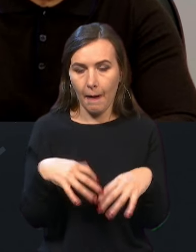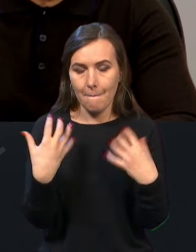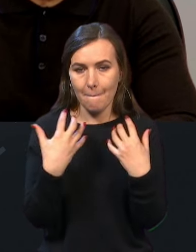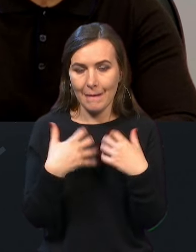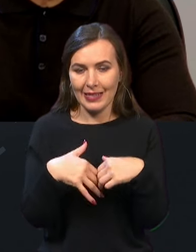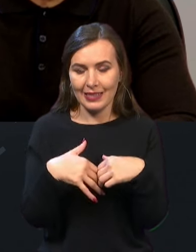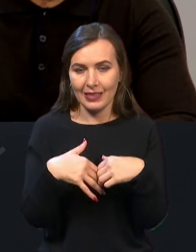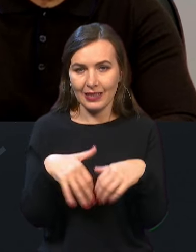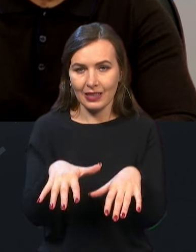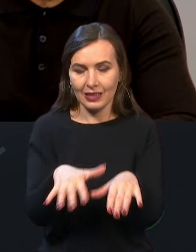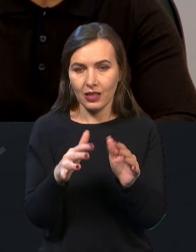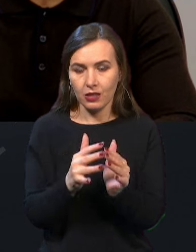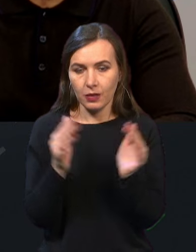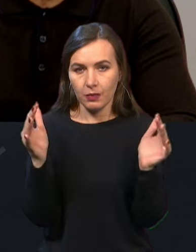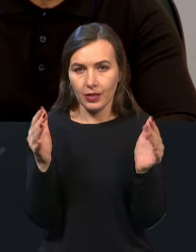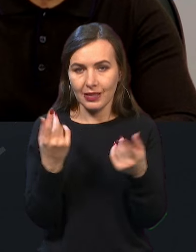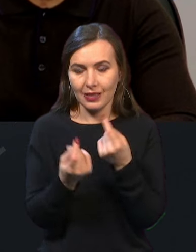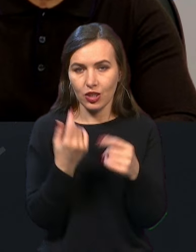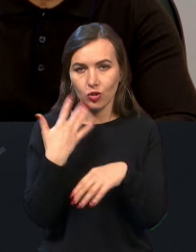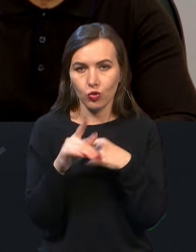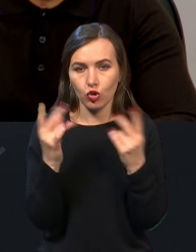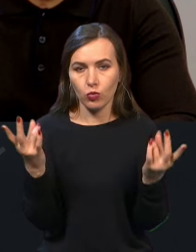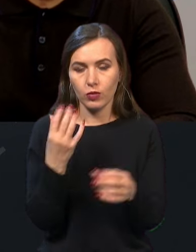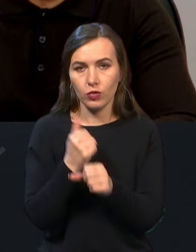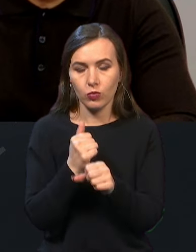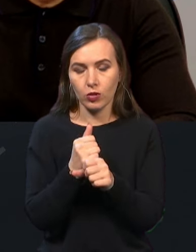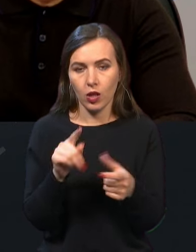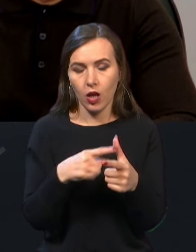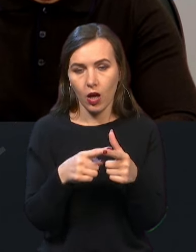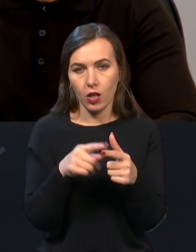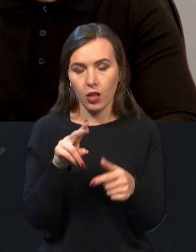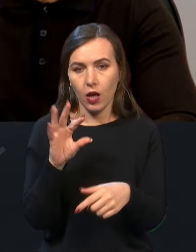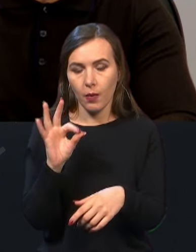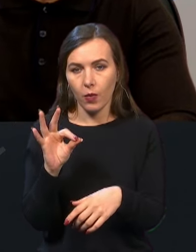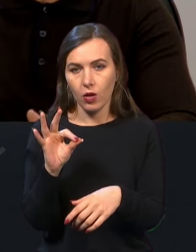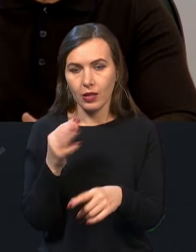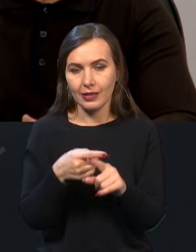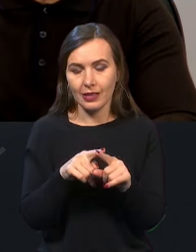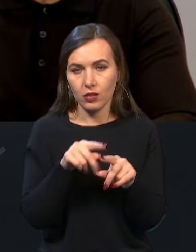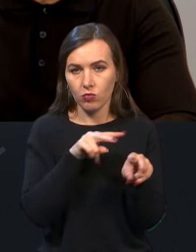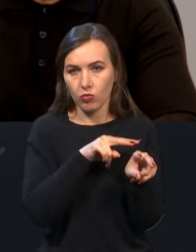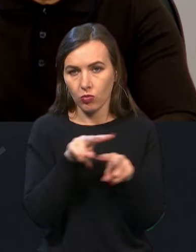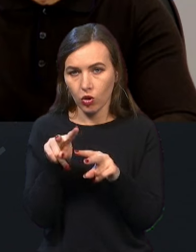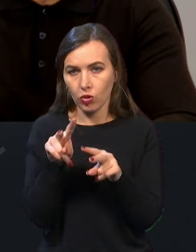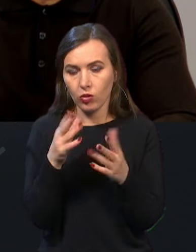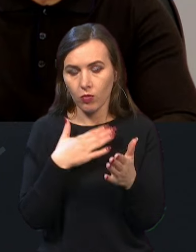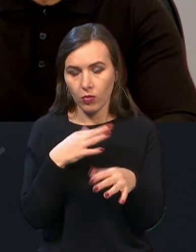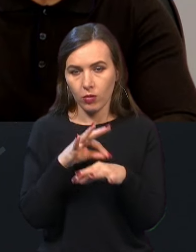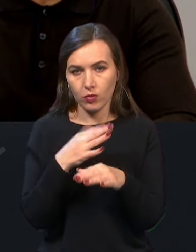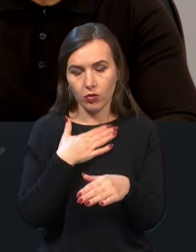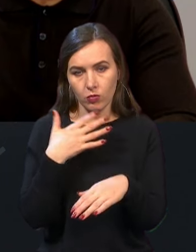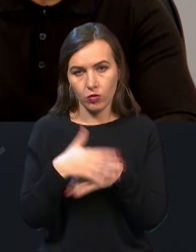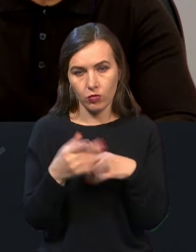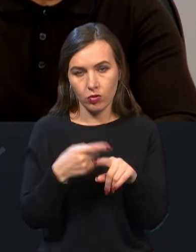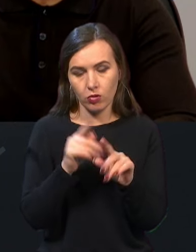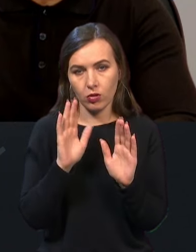більш детально зрозуміти, що потрібно робити. Але за цим оглядом, який ми провели, ми розуміємо, що це